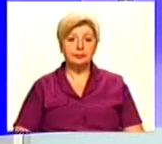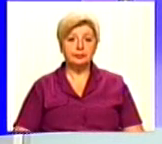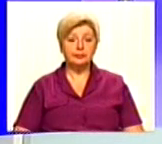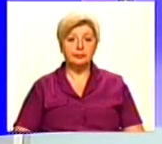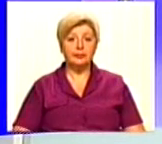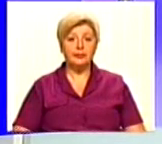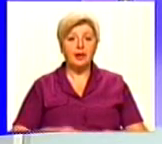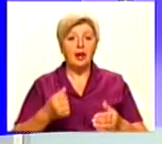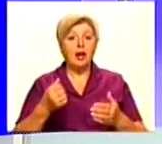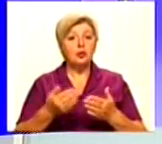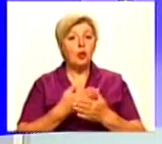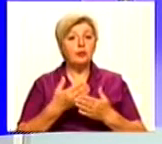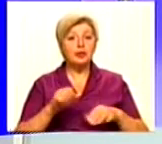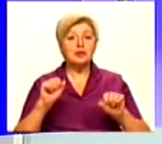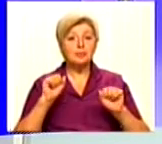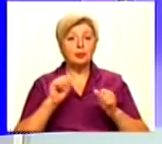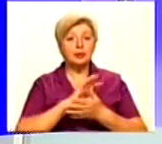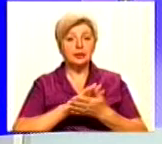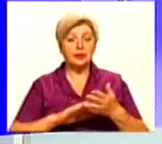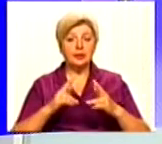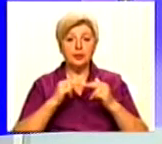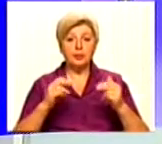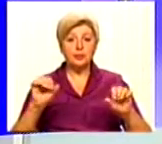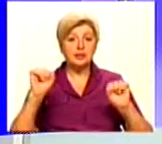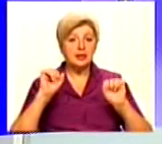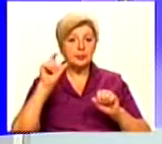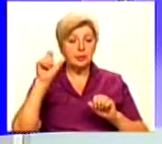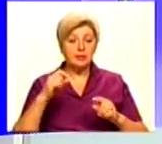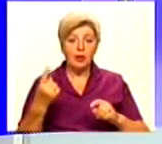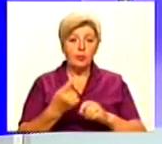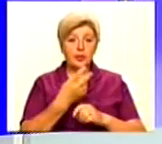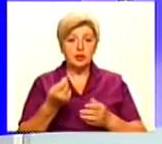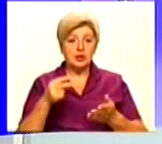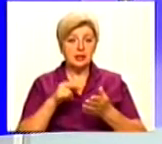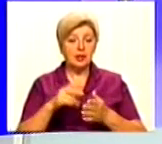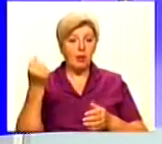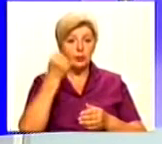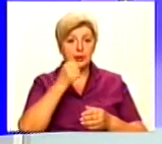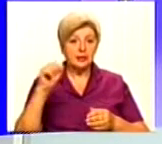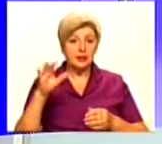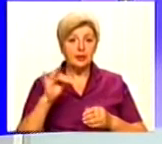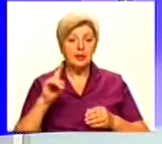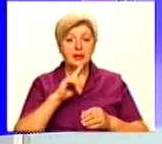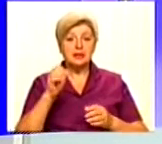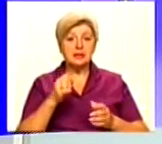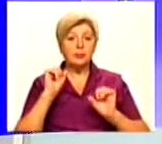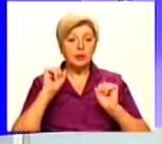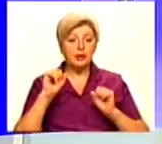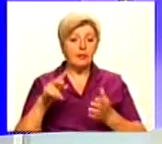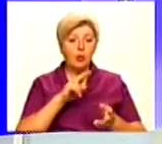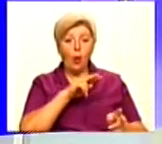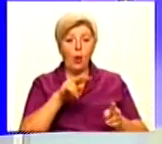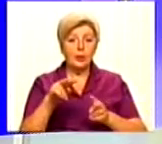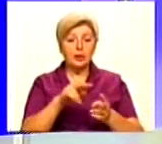І до новин спорту далі. Дніпровський спортсмен вперше став призером чемпіонату світу зі спортивного орієнтування.